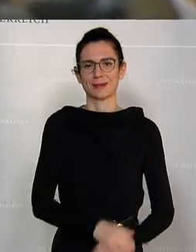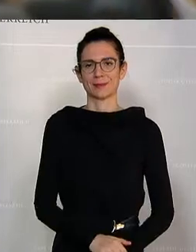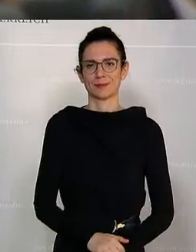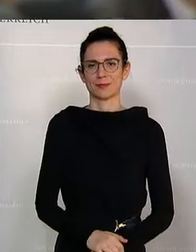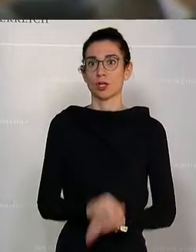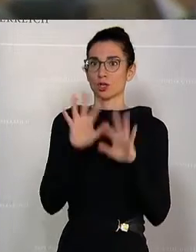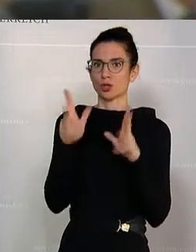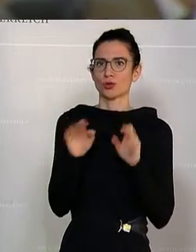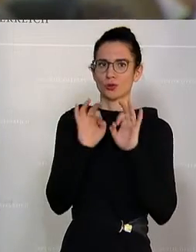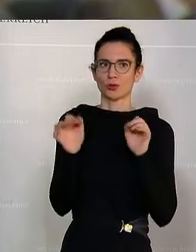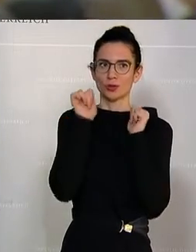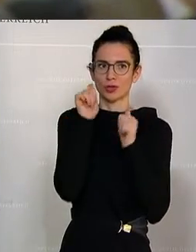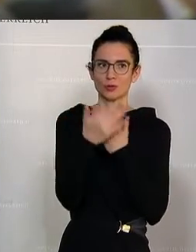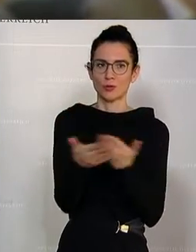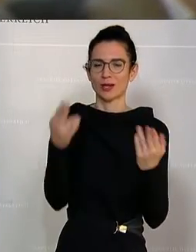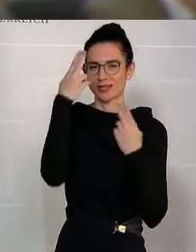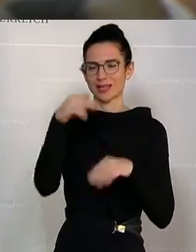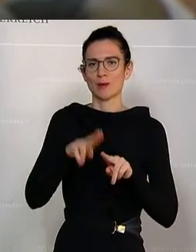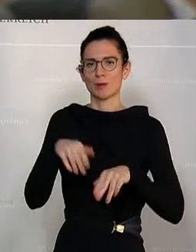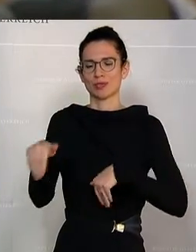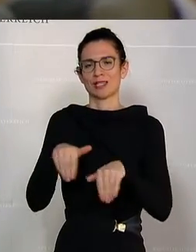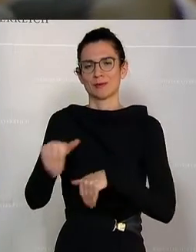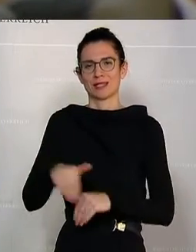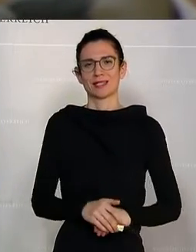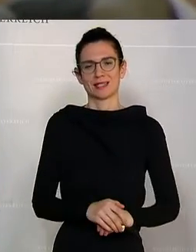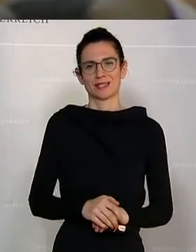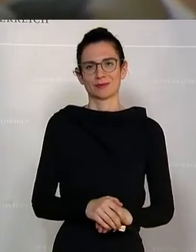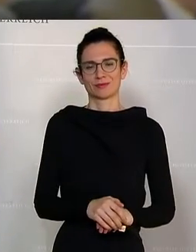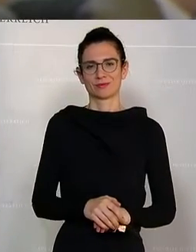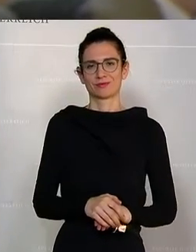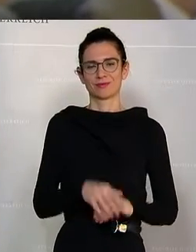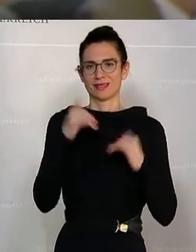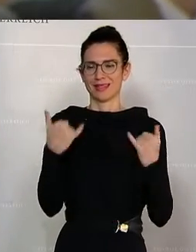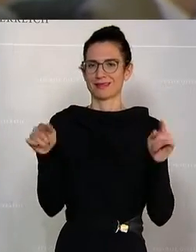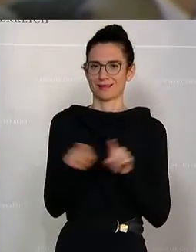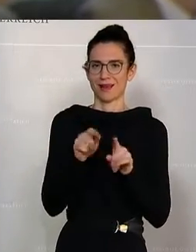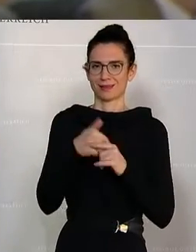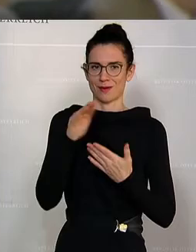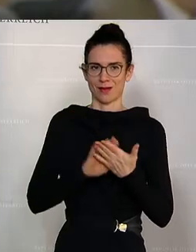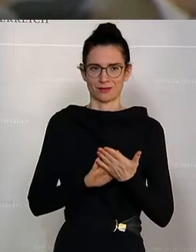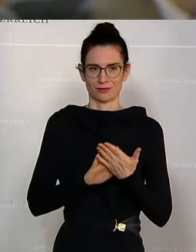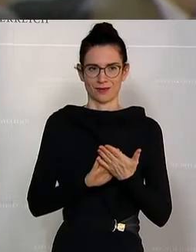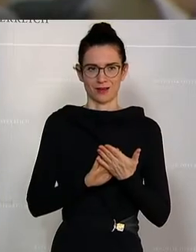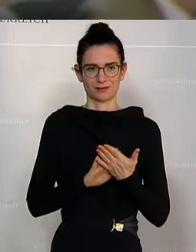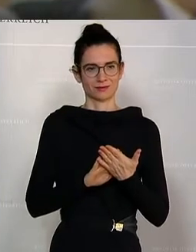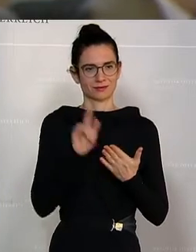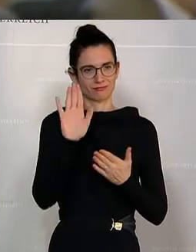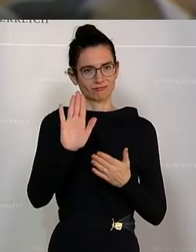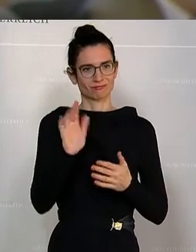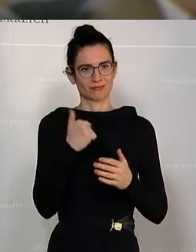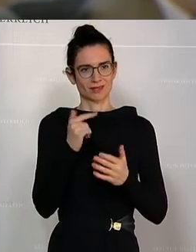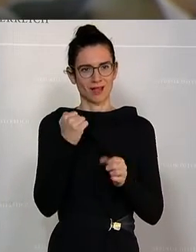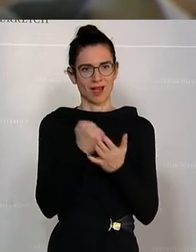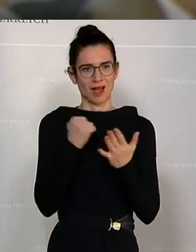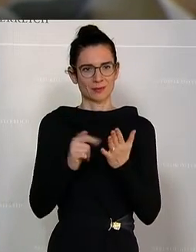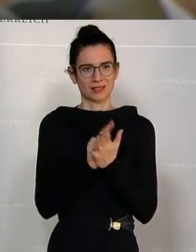Einen schönen guten Morgen, Herr Bundesminister. Gleich zu Beginn Ihrer Amtszeit meine